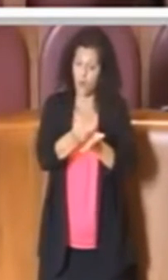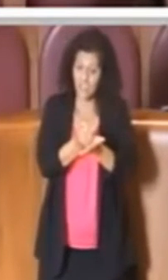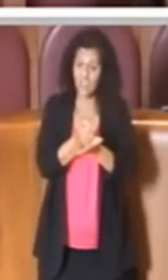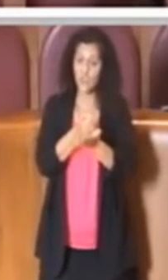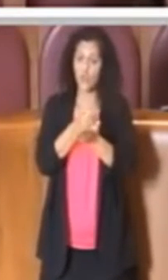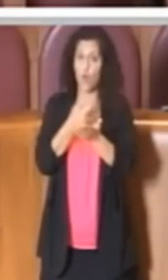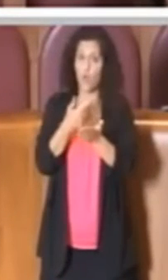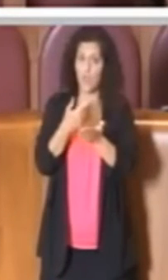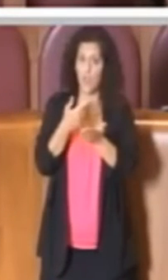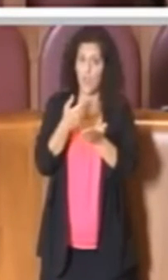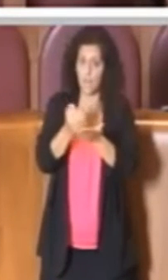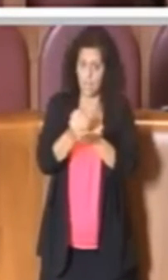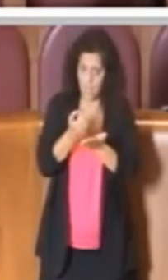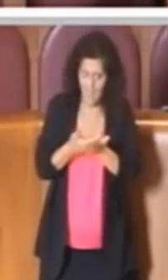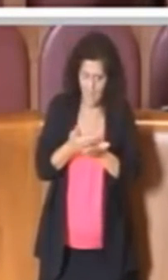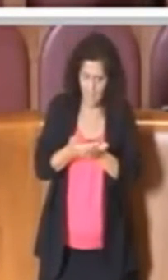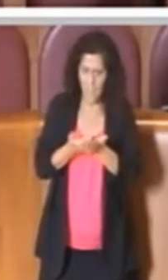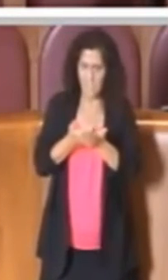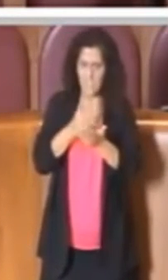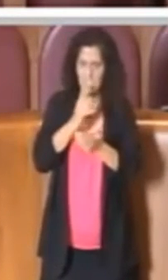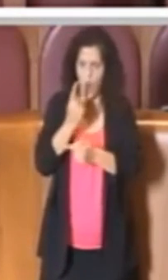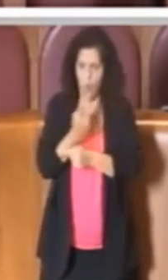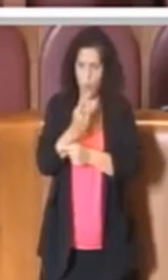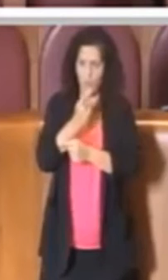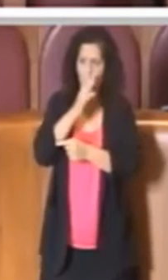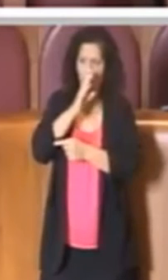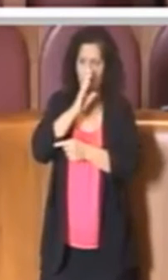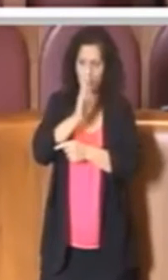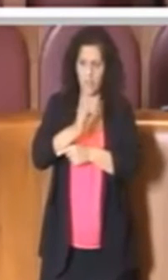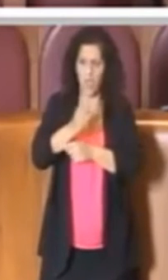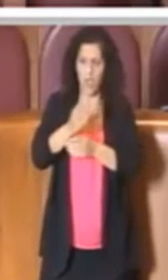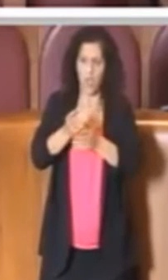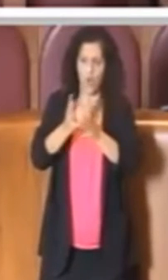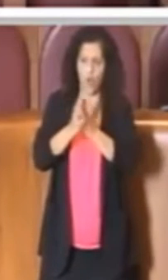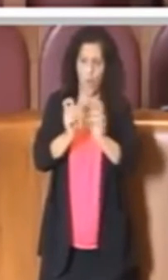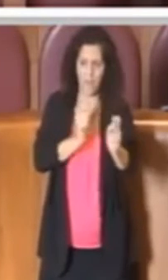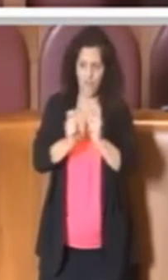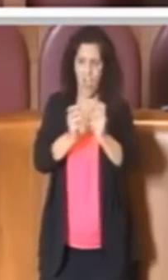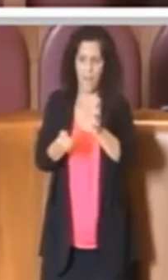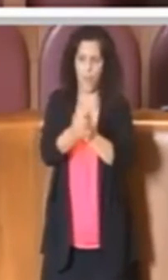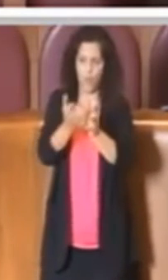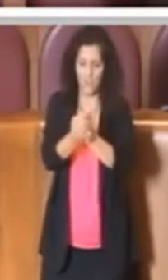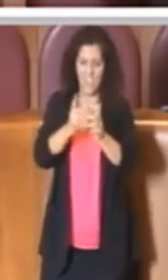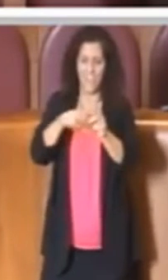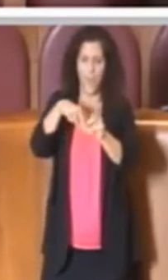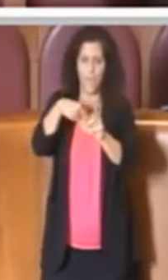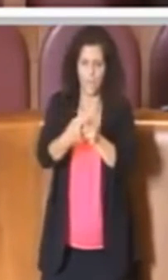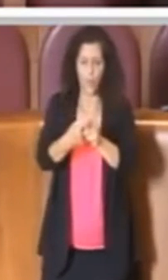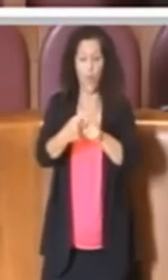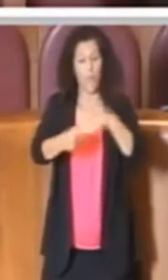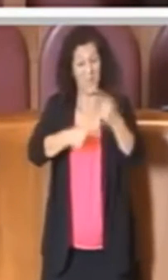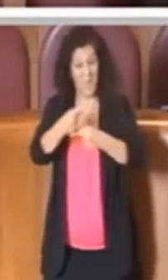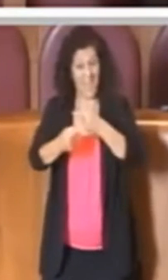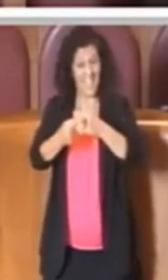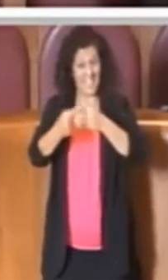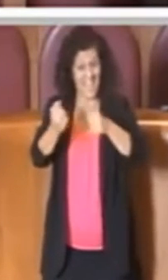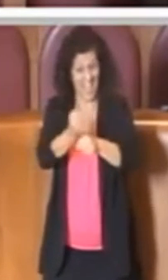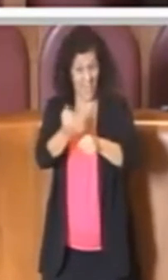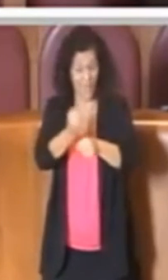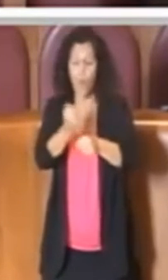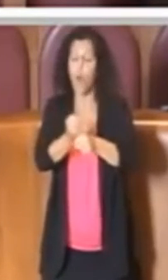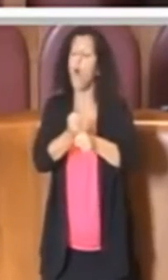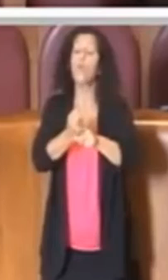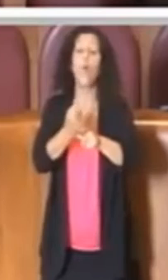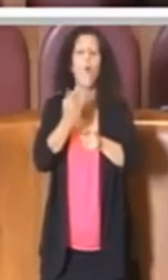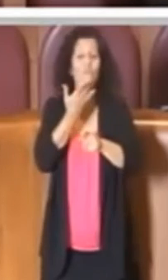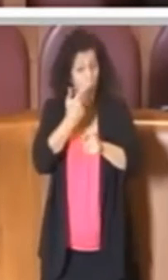attività scia unico o condizionale inerente a attività commerciali o produttive, nonché la permanenza in esercizio sono subordinati alla verifica della regolarità del pagamento